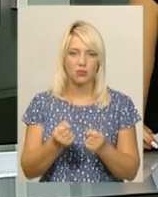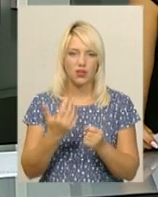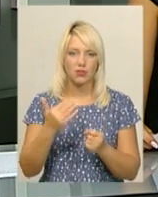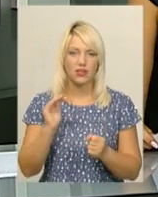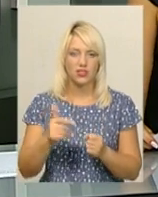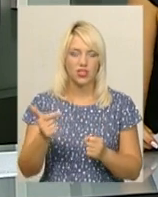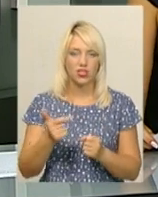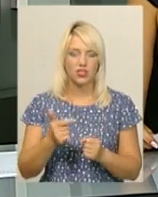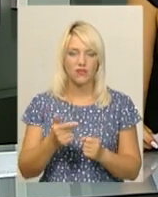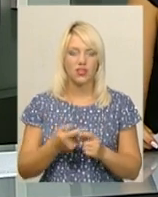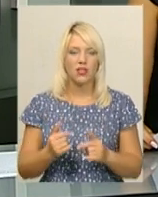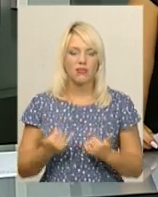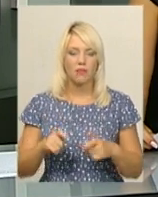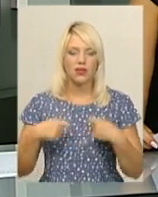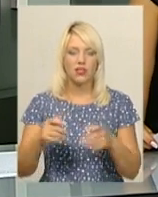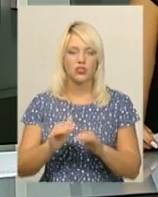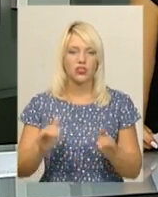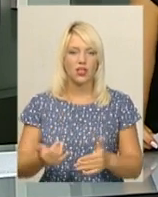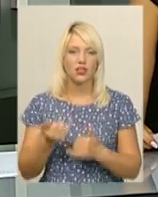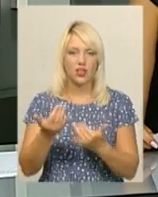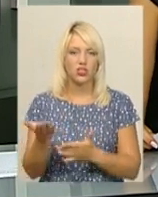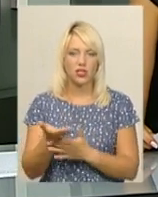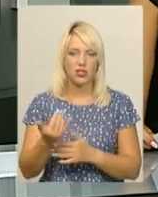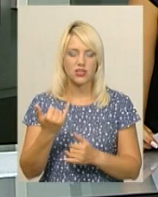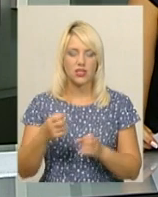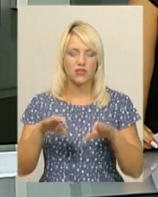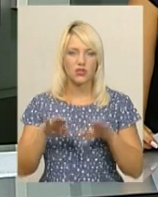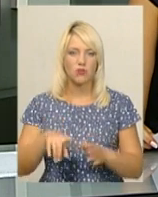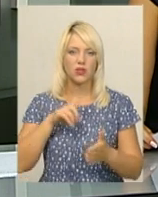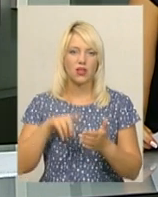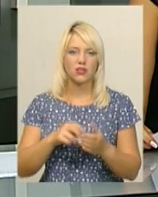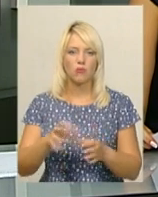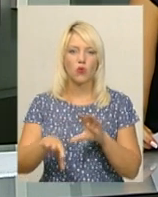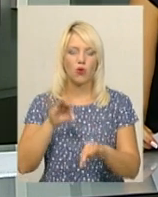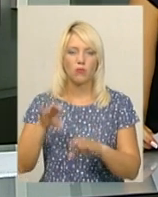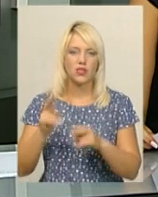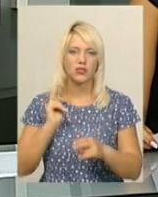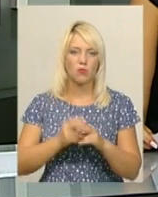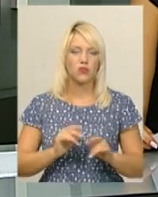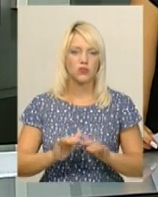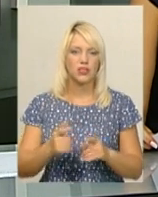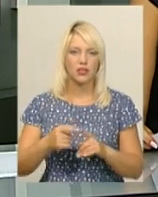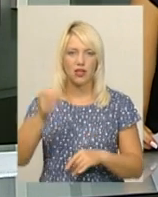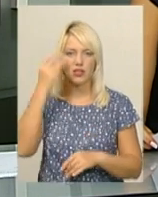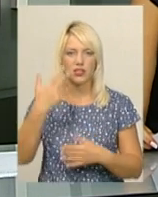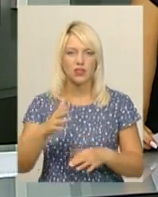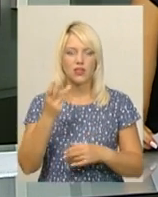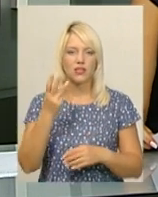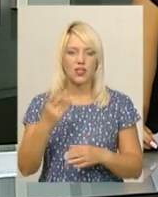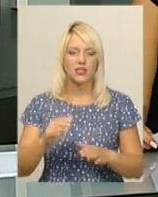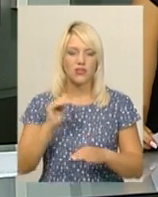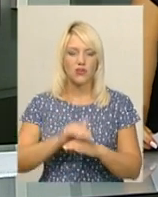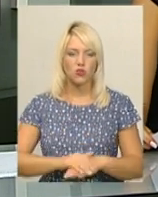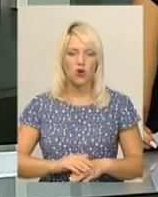Жінці оголосили про підозру у скоєнні злочину, вирішується питання про обрання запобіжного заходу. Нагадаю, це третій зафіксований випадок